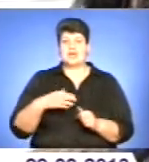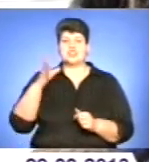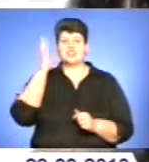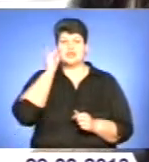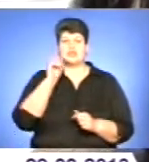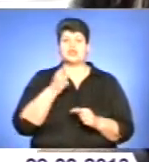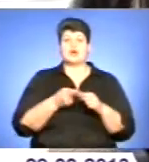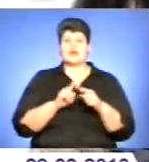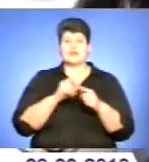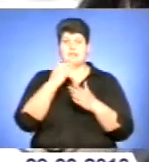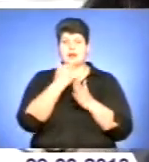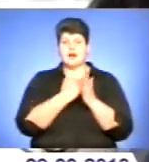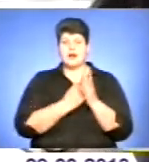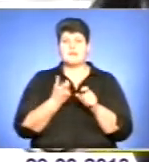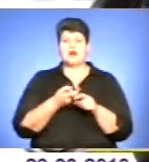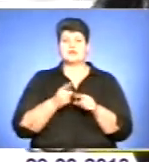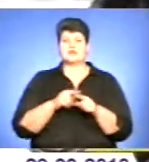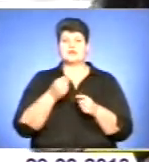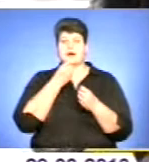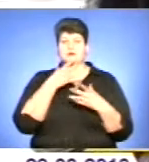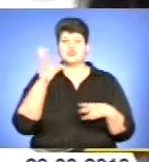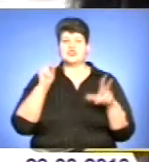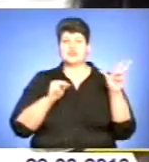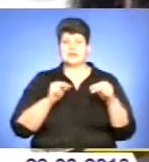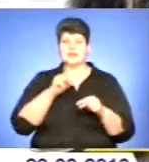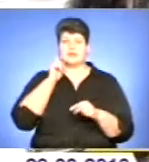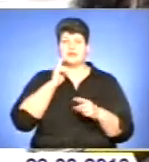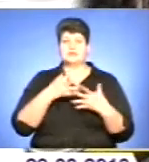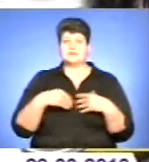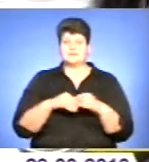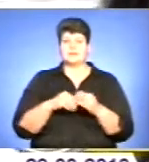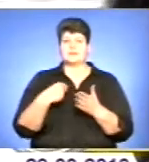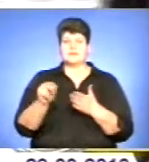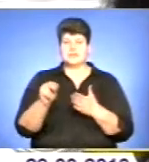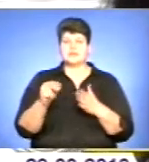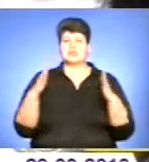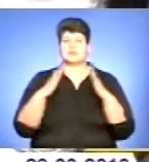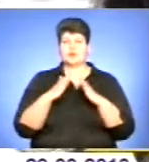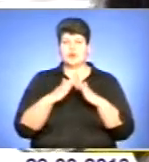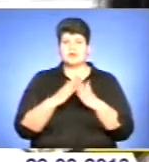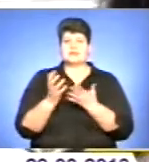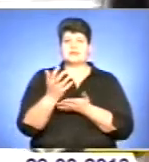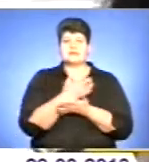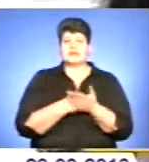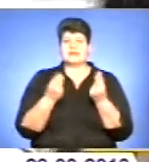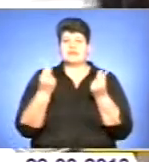що ця програма – дуже хороший шанс для молодої сім'ї, щоб приобрести житло, тому що насобирати гроші на